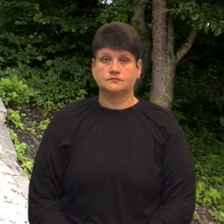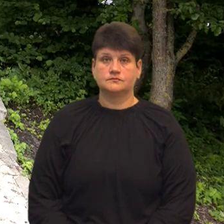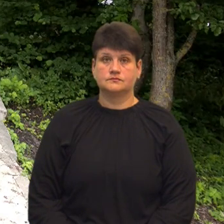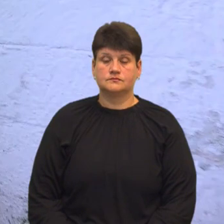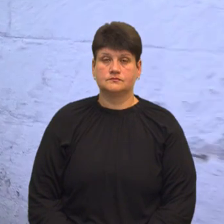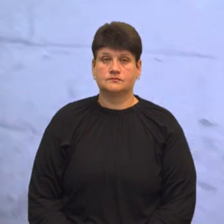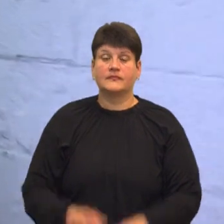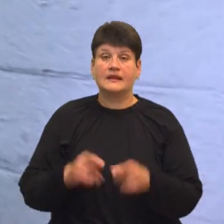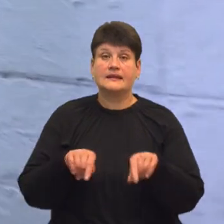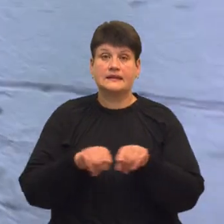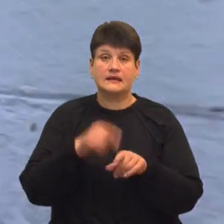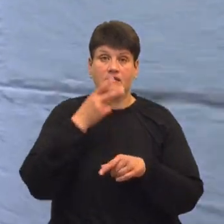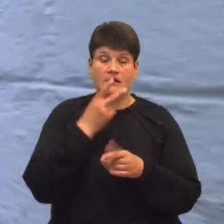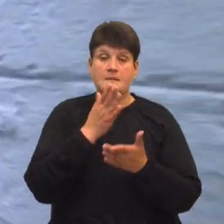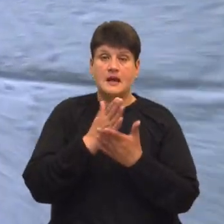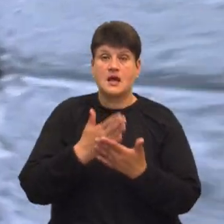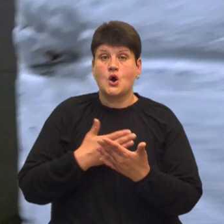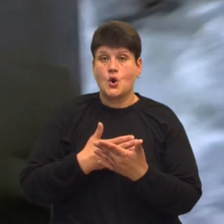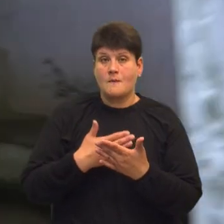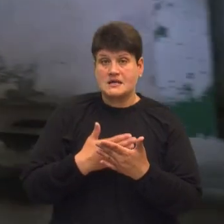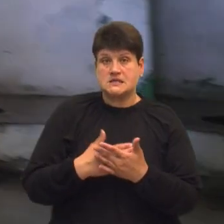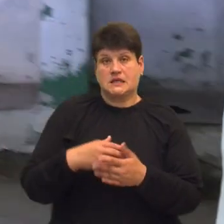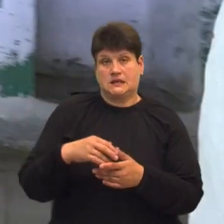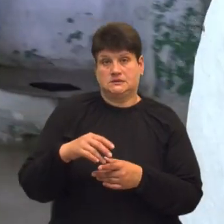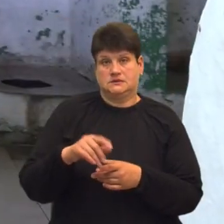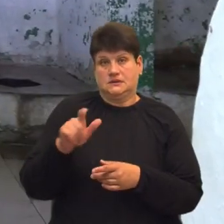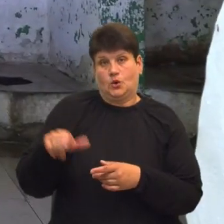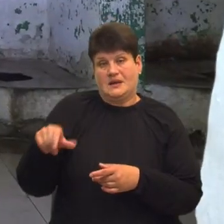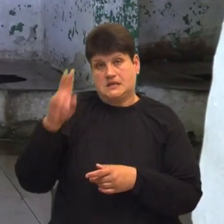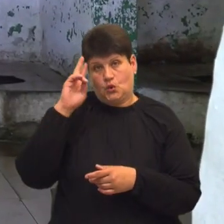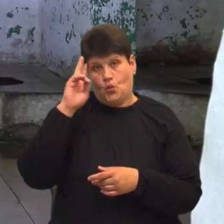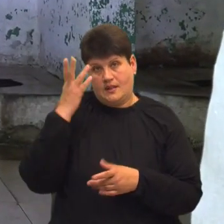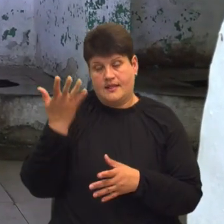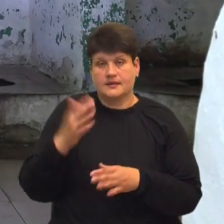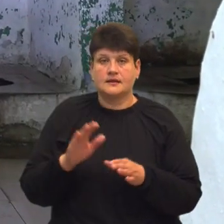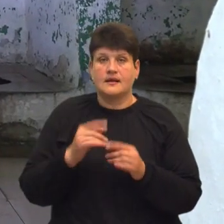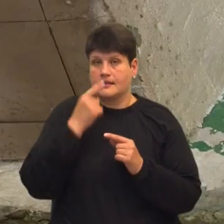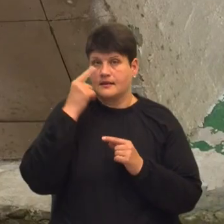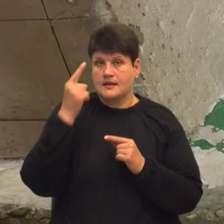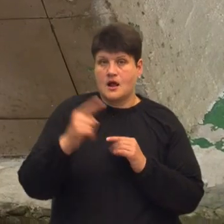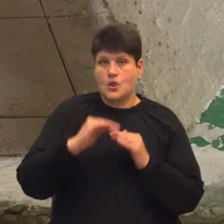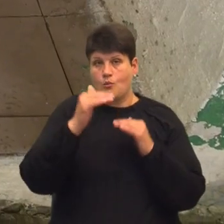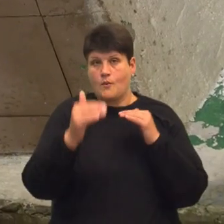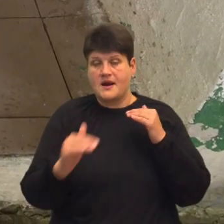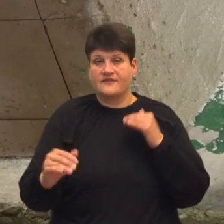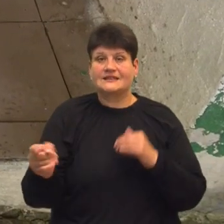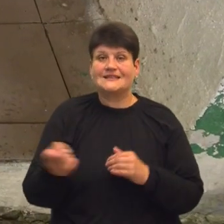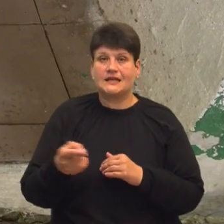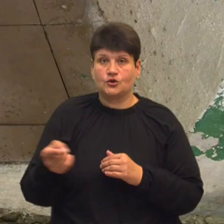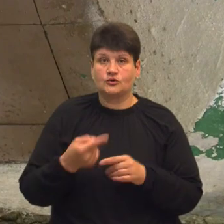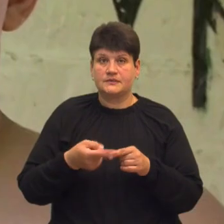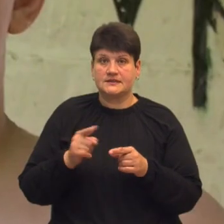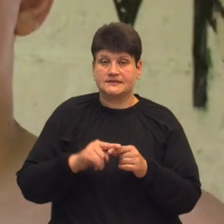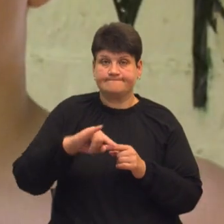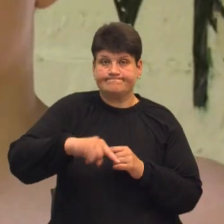Такий вигляд має громадський туалет на дальньому пляжі в Тернополі. Це приміщення з трьома перегородками та отворами у бетонній підлозі,